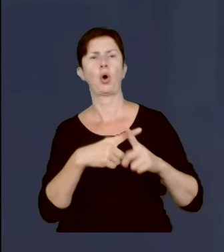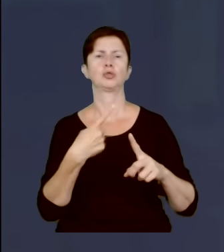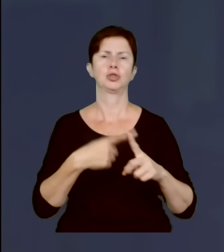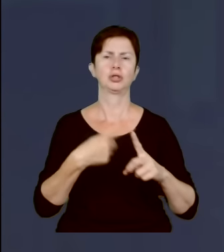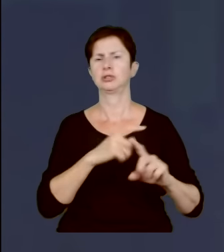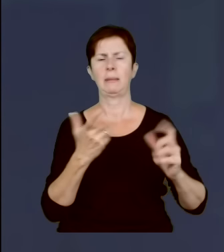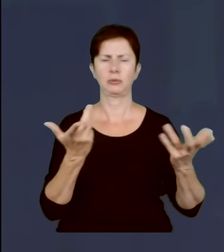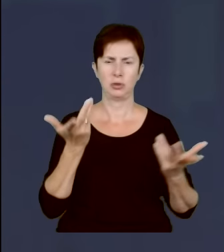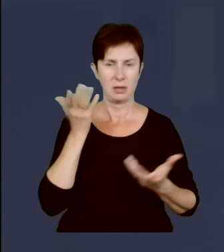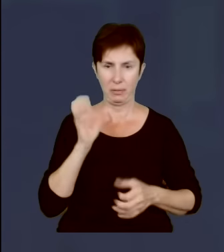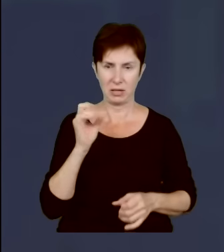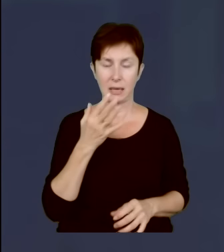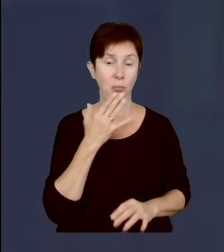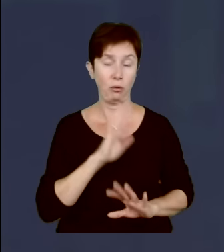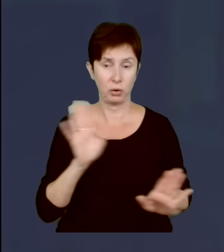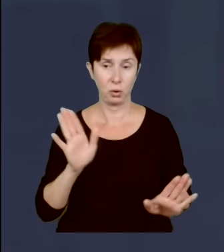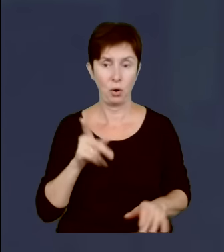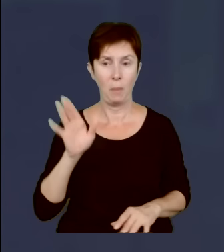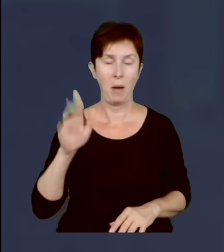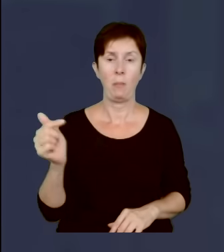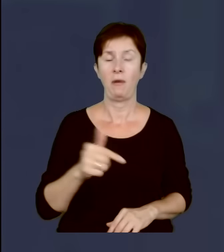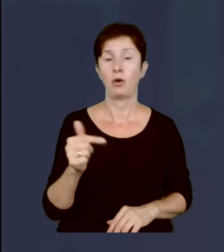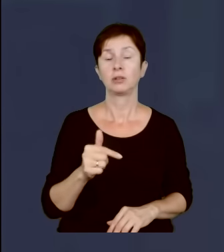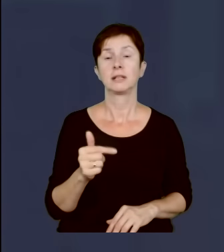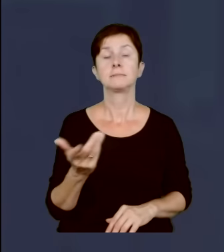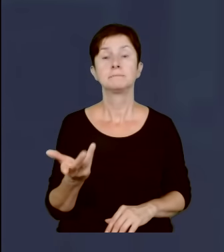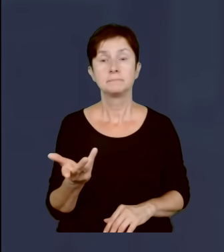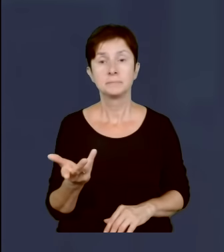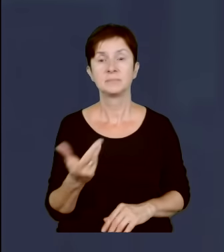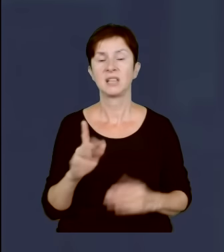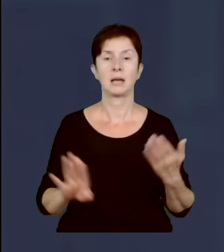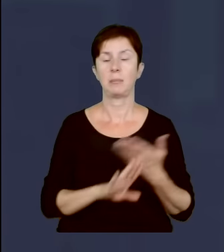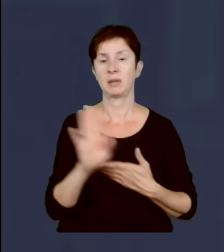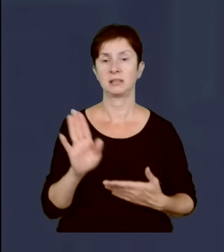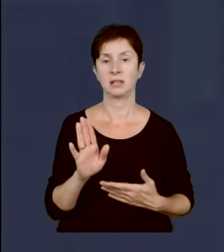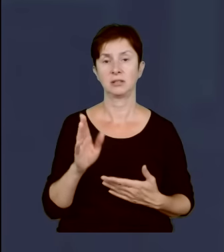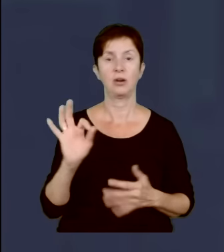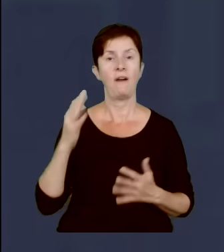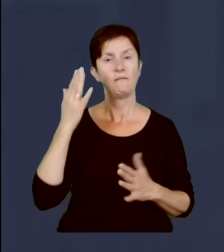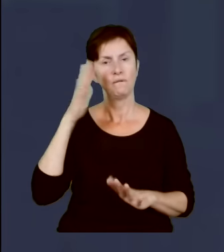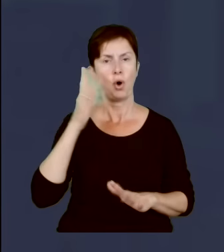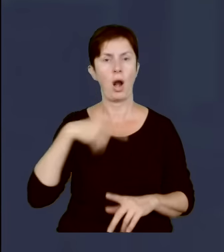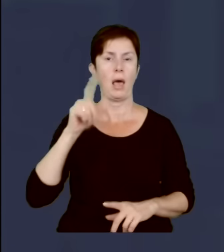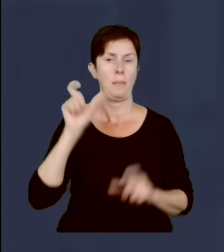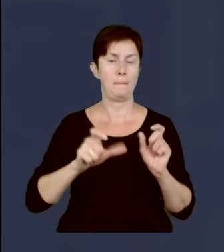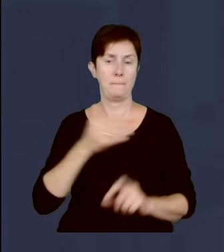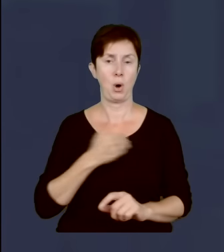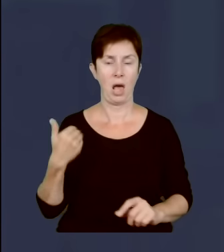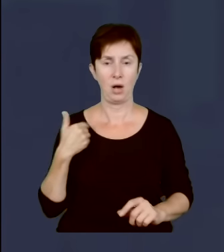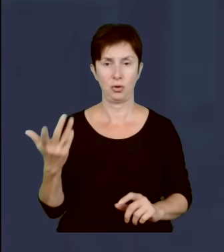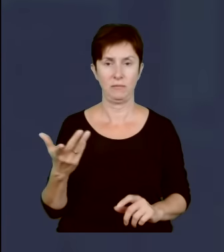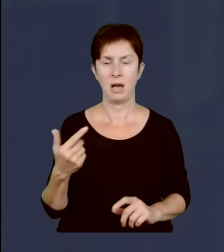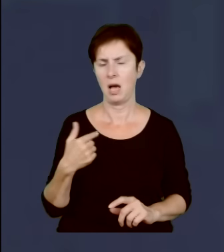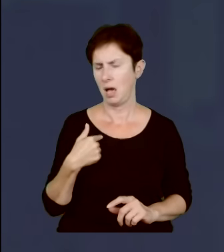migracyjnego, czy też będzie zobowiązany do tego, żeby reprezentować wolę Polaków, która, jestem o tym